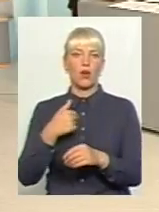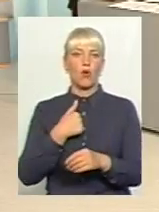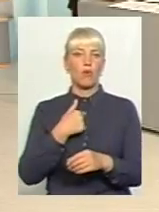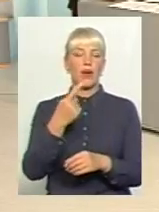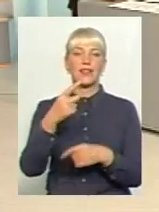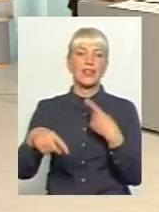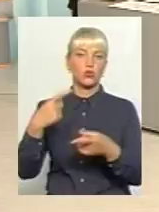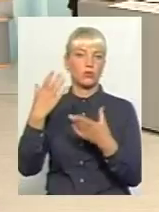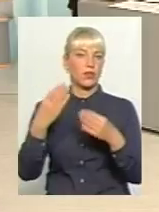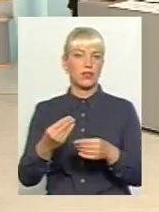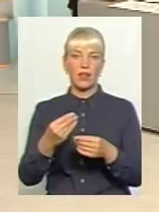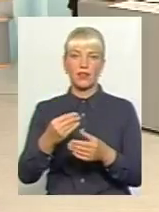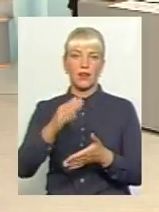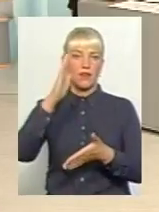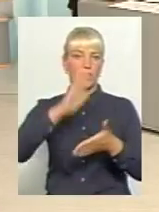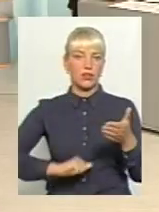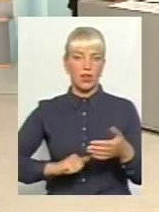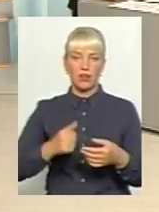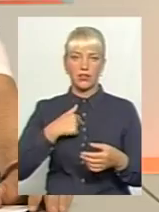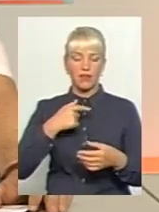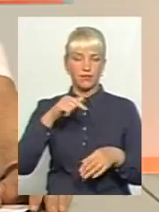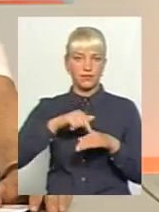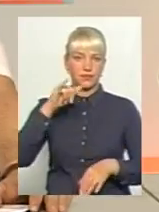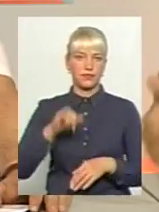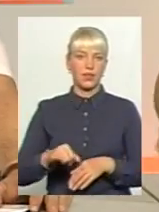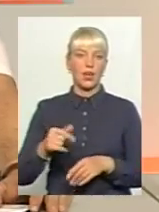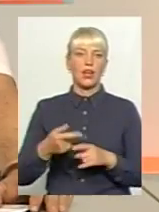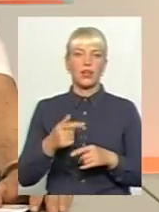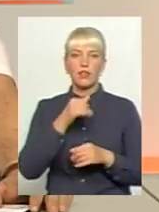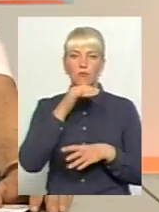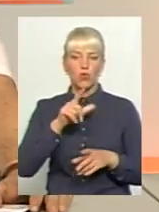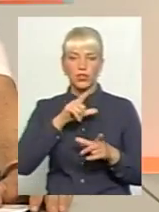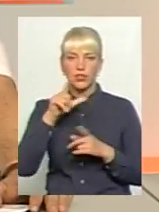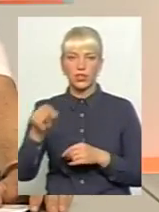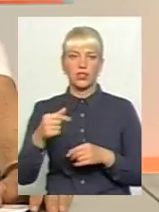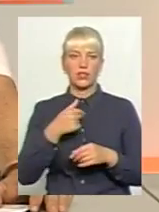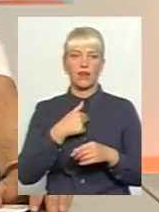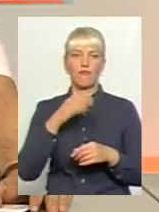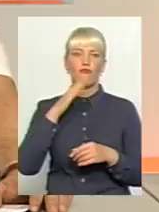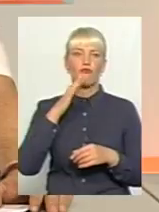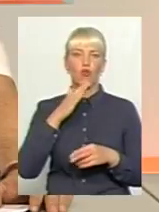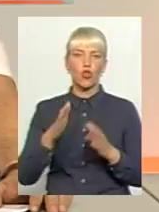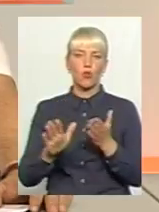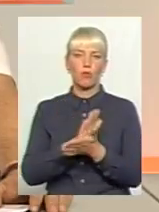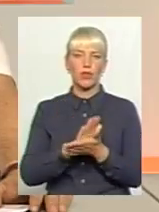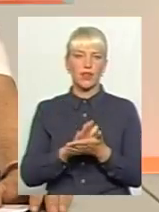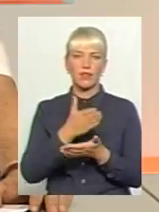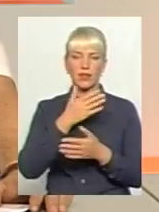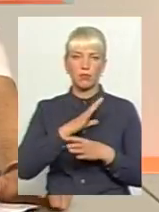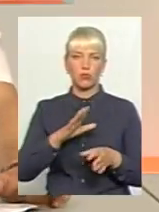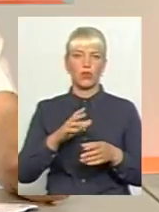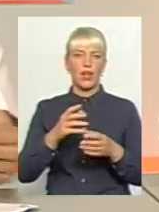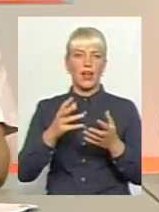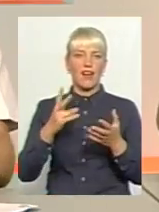наступний, тому що я не можу прийти до тями. Хоча я не їздив в другий город, не міняв собі воду по очисті, не міняв фільтра